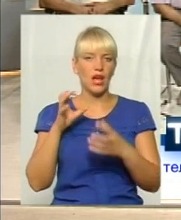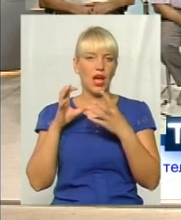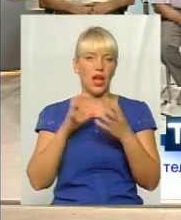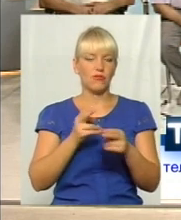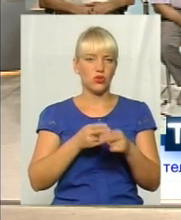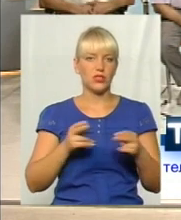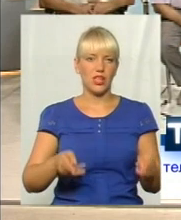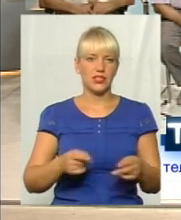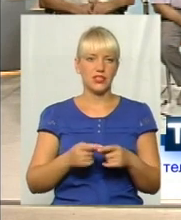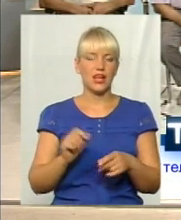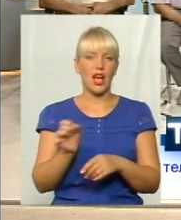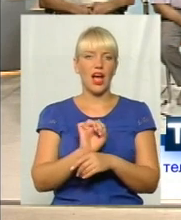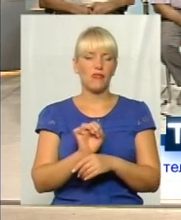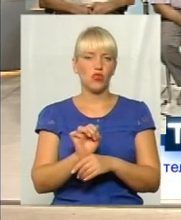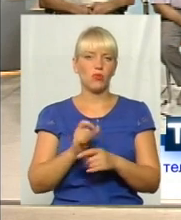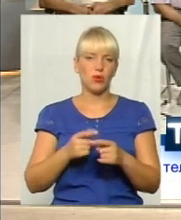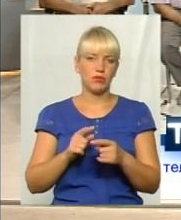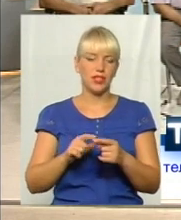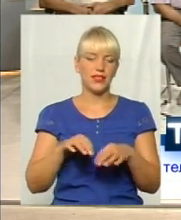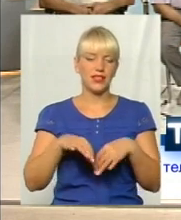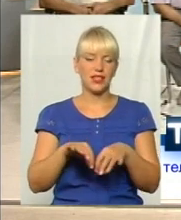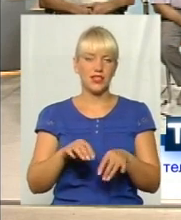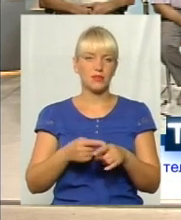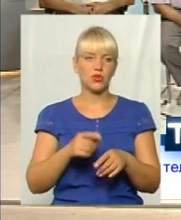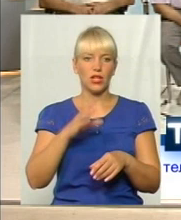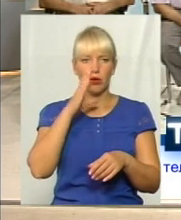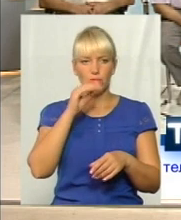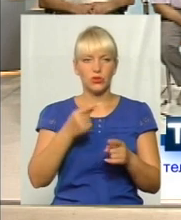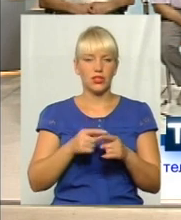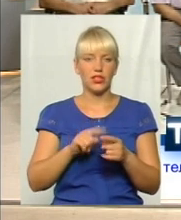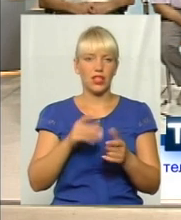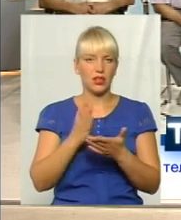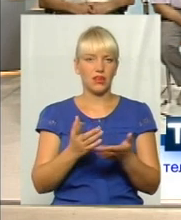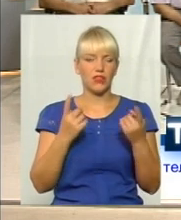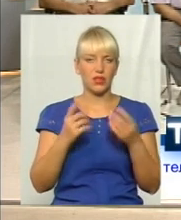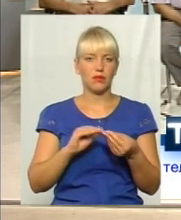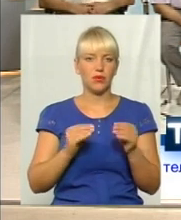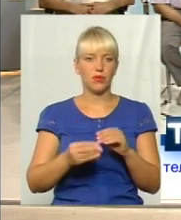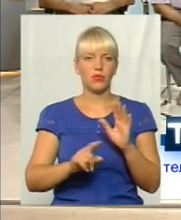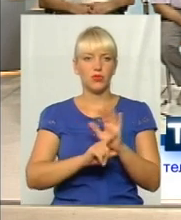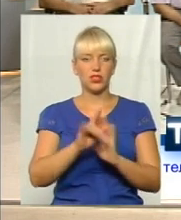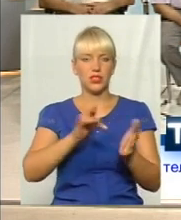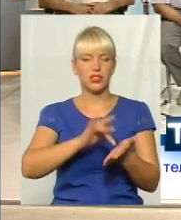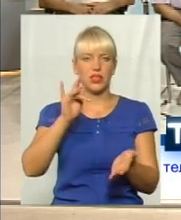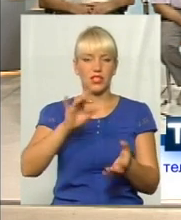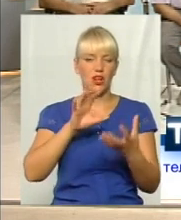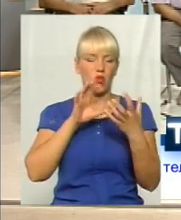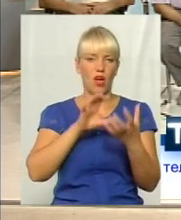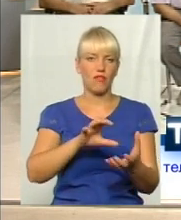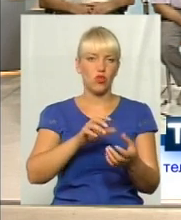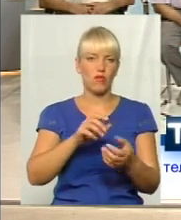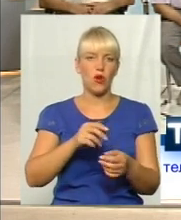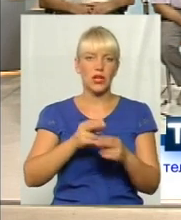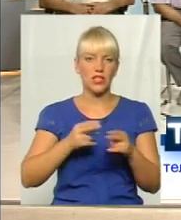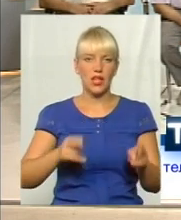автомобільний транспорт, автомобільні перевізники, тут дійсно є велика проблема, починаючи з центрального автовокзалу і